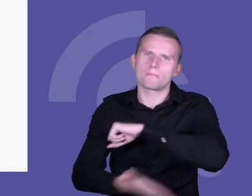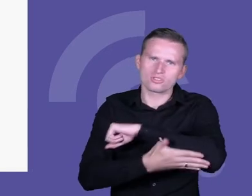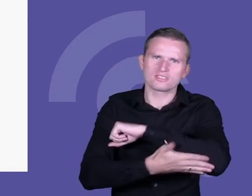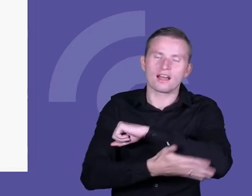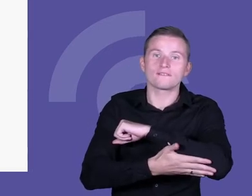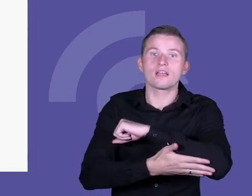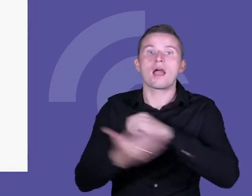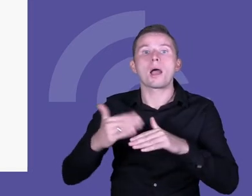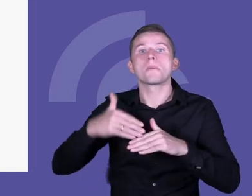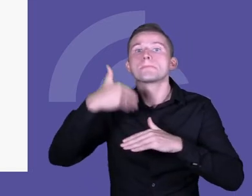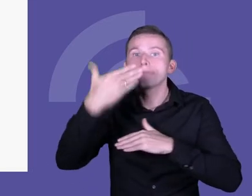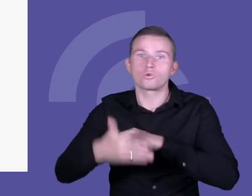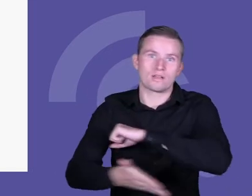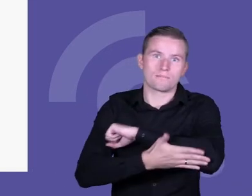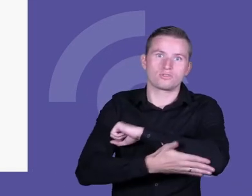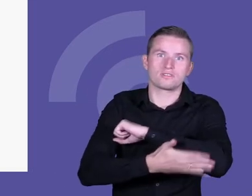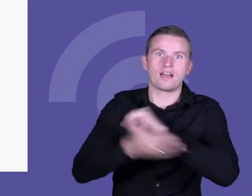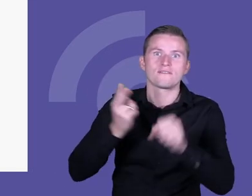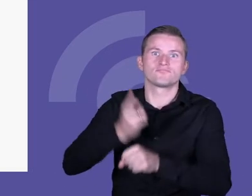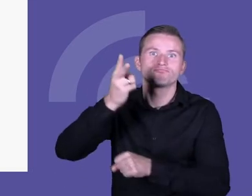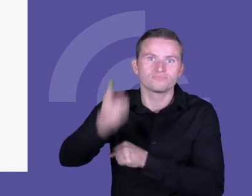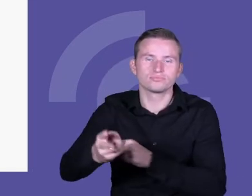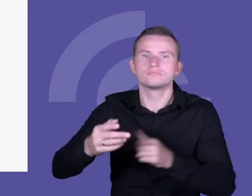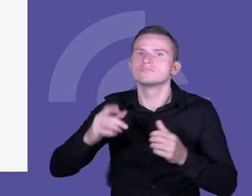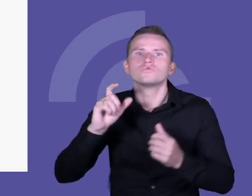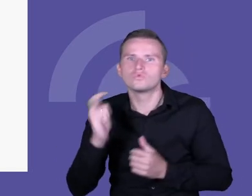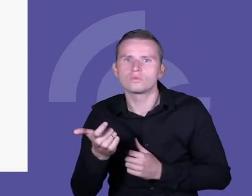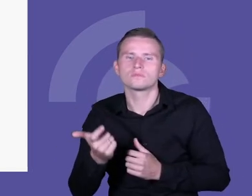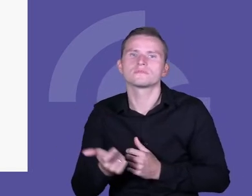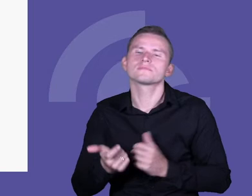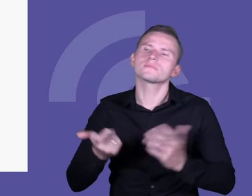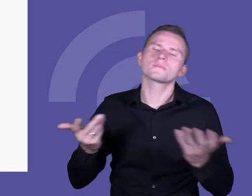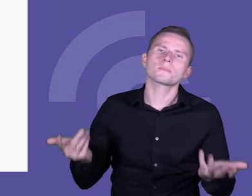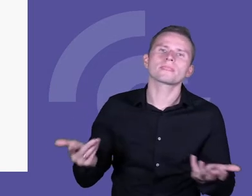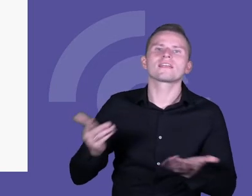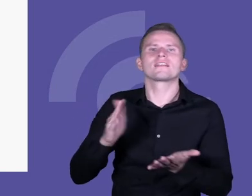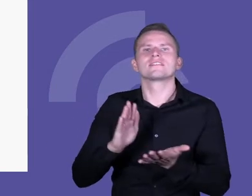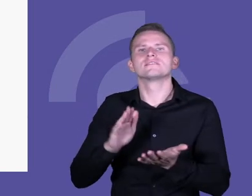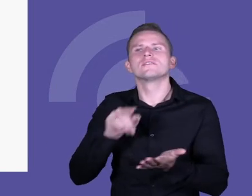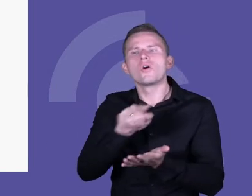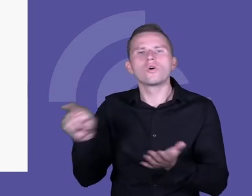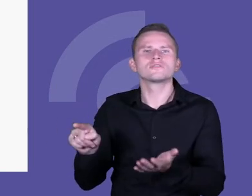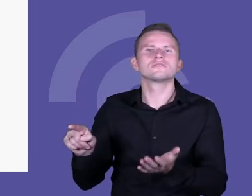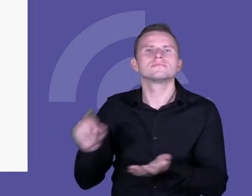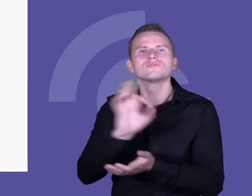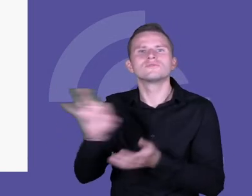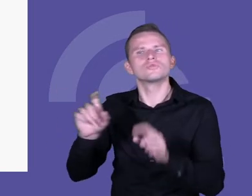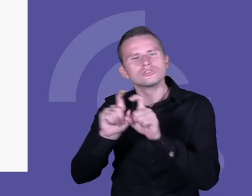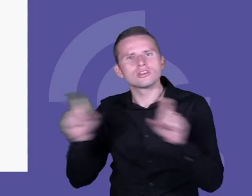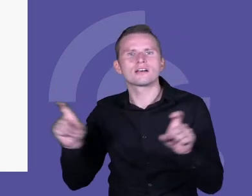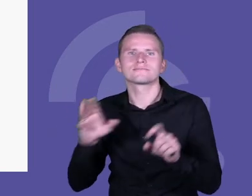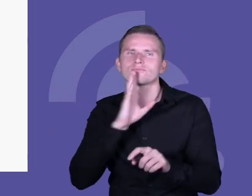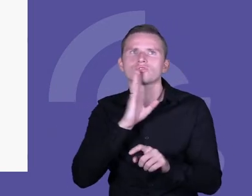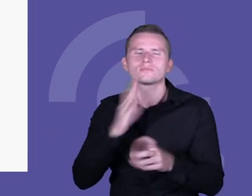właśnie przy takiej analizie uwalniali po raz kolejny czas na aktywności,